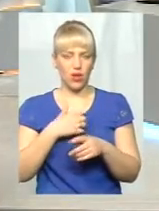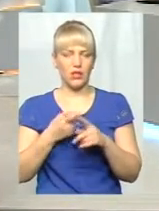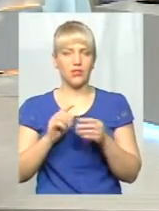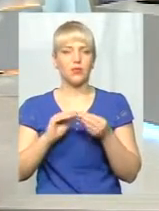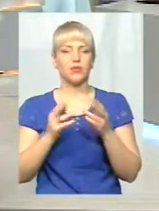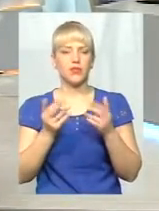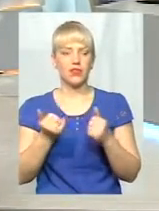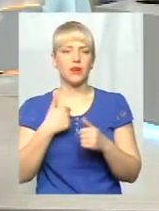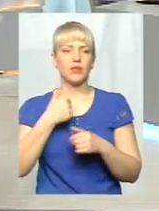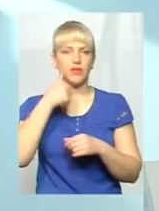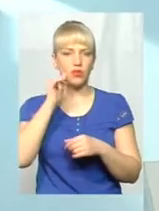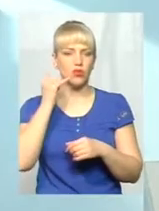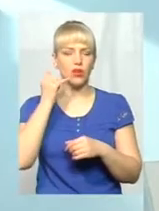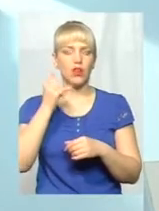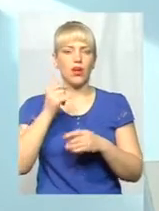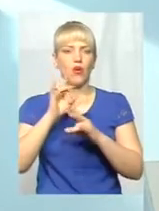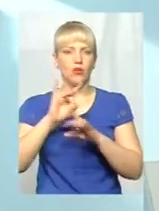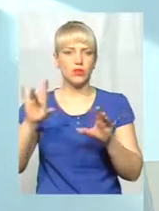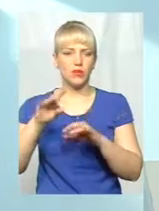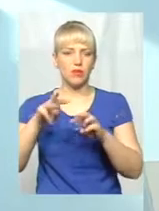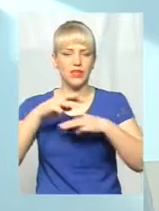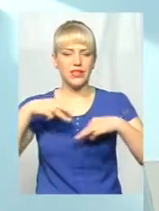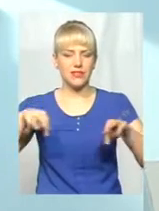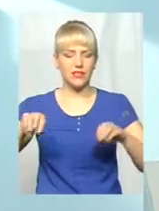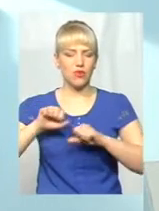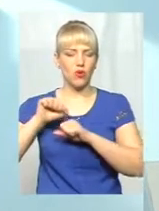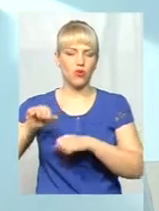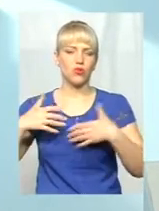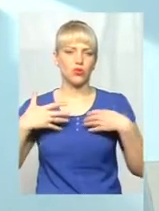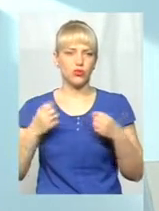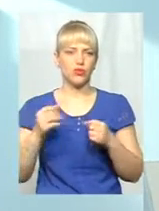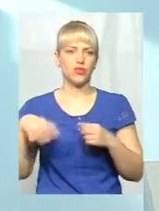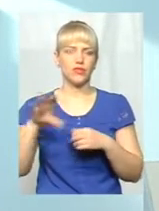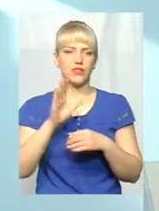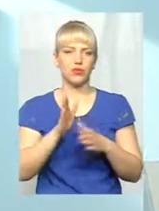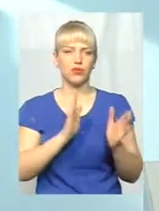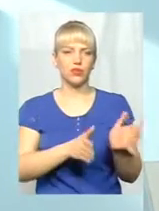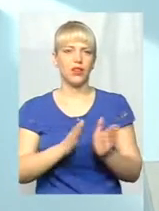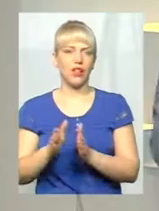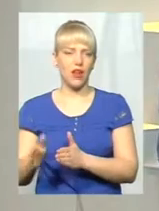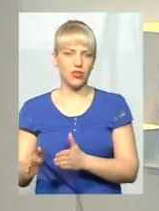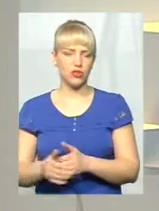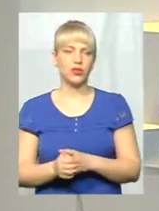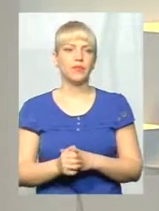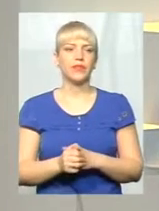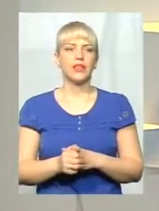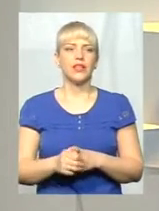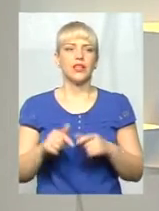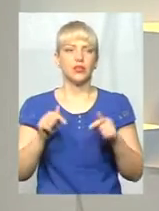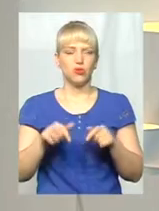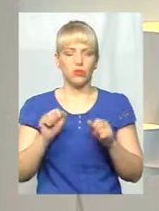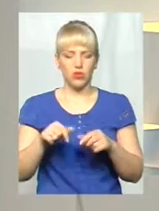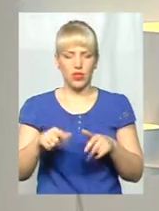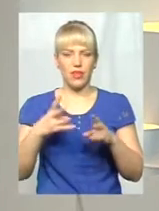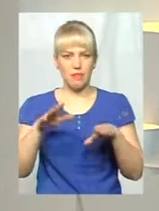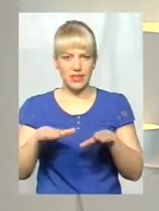вчора це озвучили в Міністерстві охорони здоров'я, буде налажено, буквально один-два все буде налажено. І тут на місцевому жрівні не можна впливати на цей